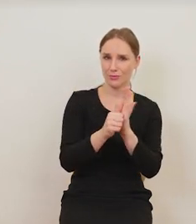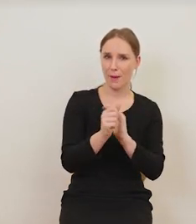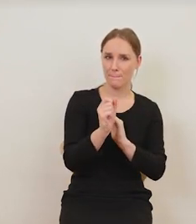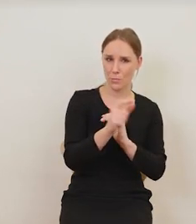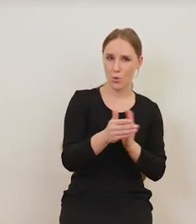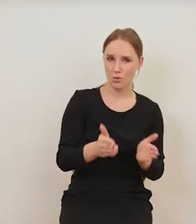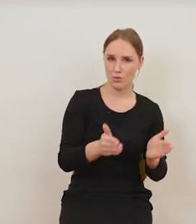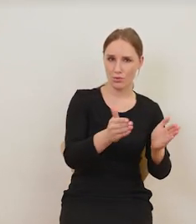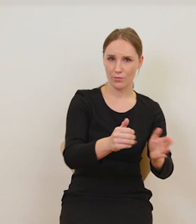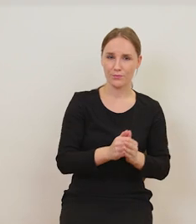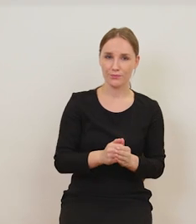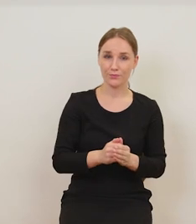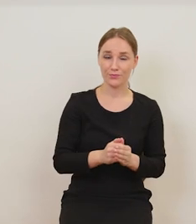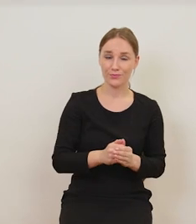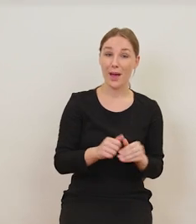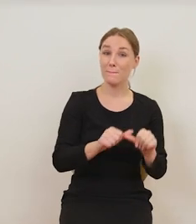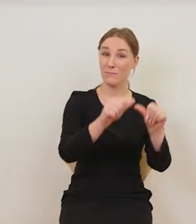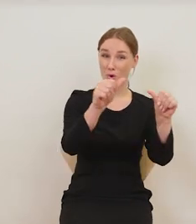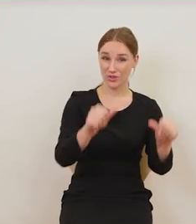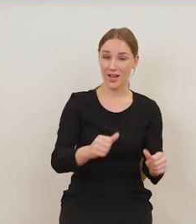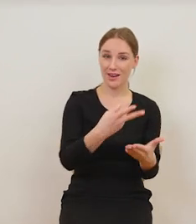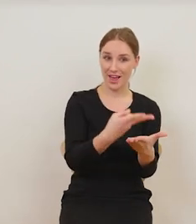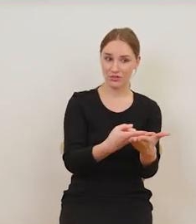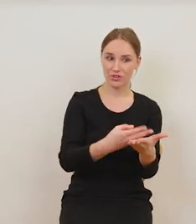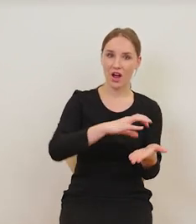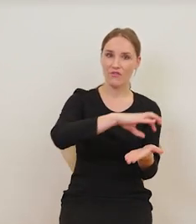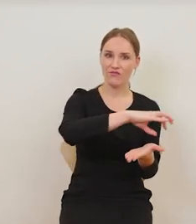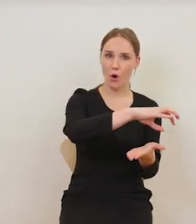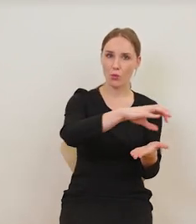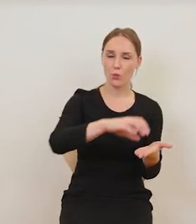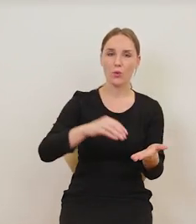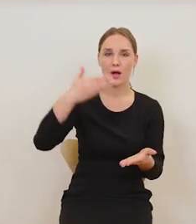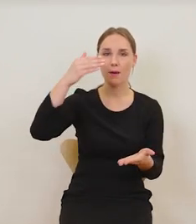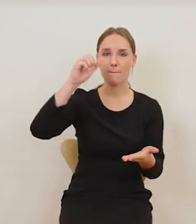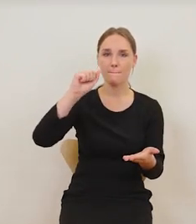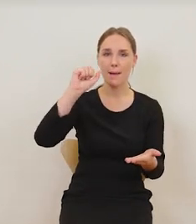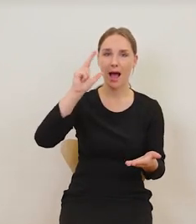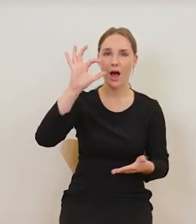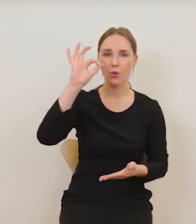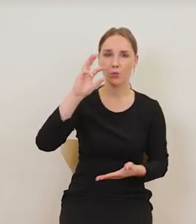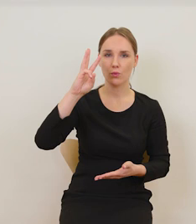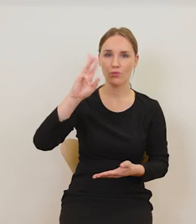tej postaci mamy makówki, więc to nie jest taki sobie Sen.